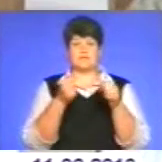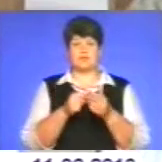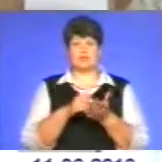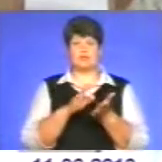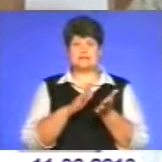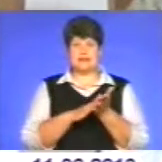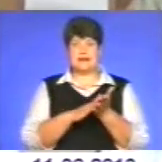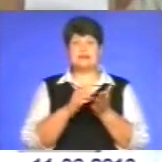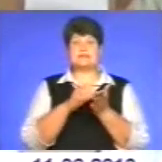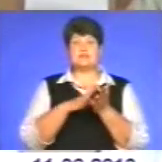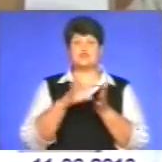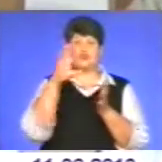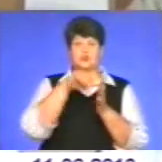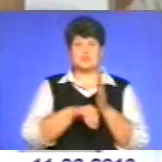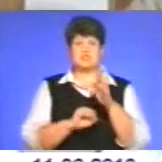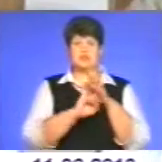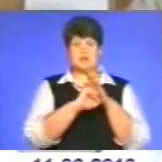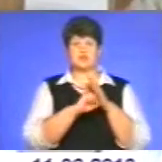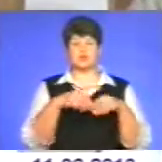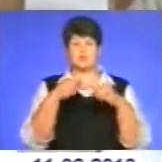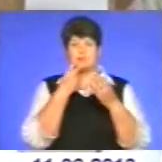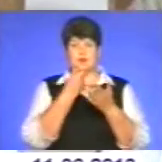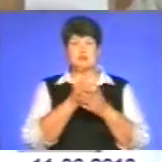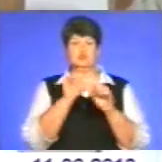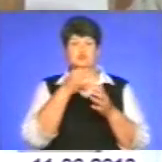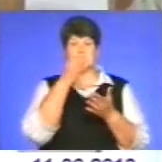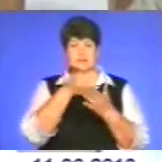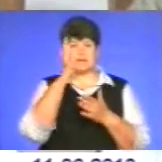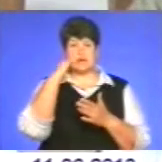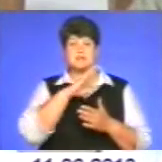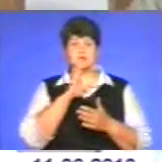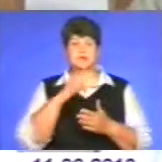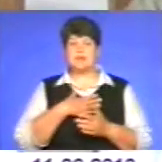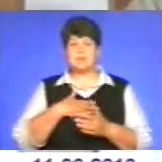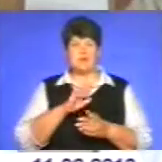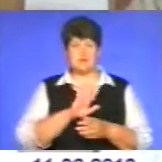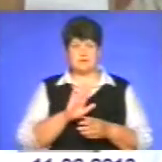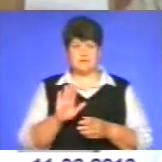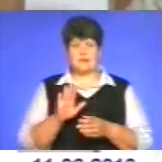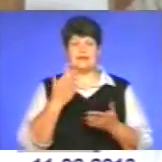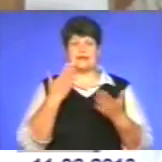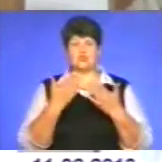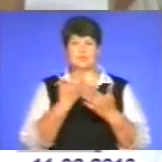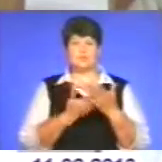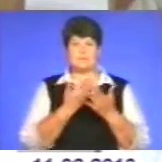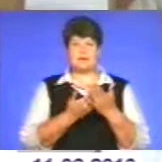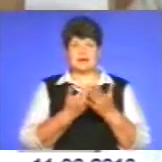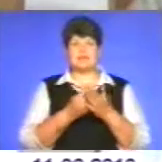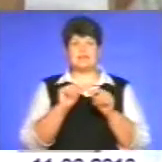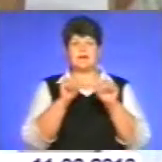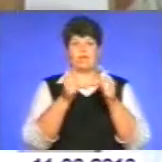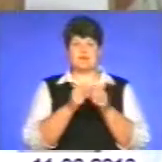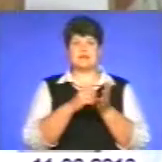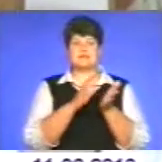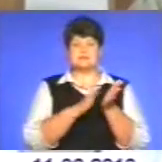реєстратор вносить базу даних і може запевнити батьків, щоб вони не переживали. Якщо, наприклад, на формі реєстрації